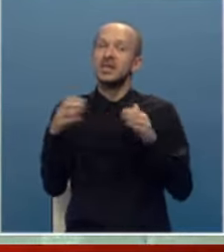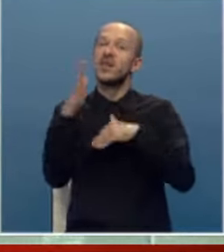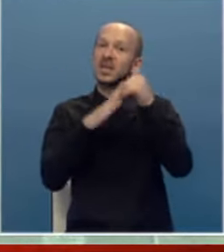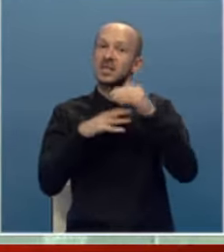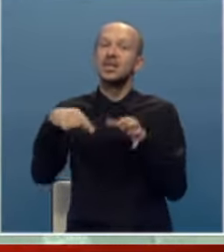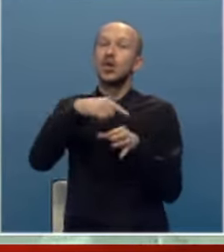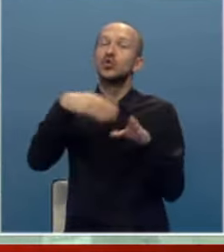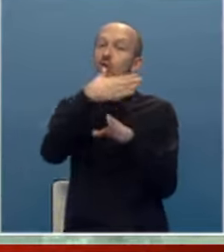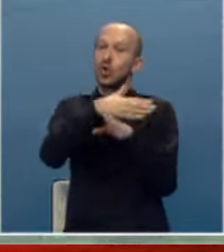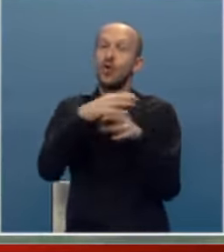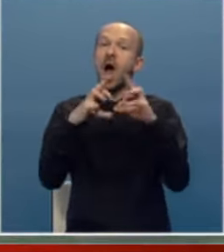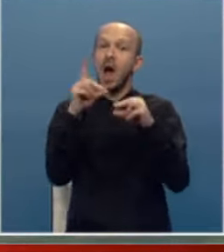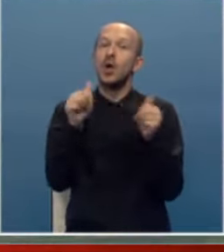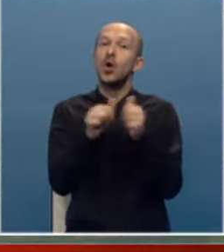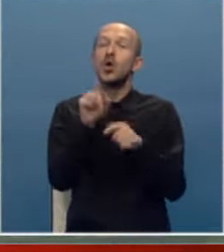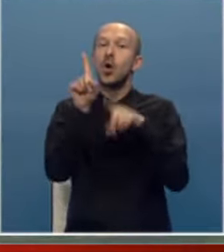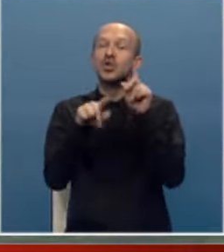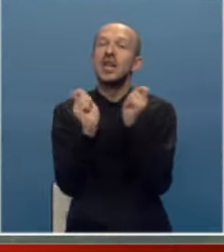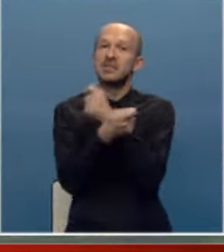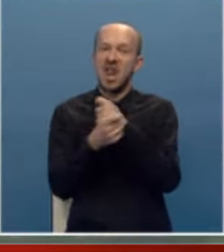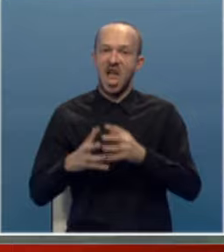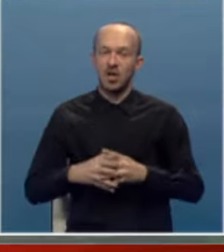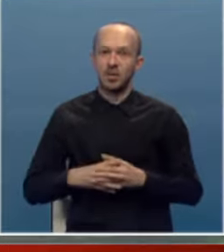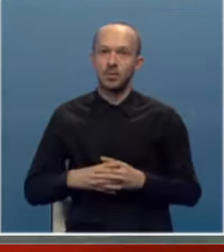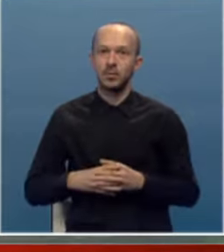izgradnje kružnih tokova, ali uz određene izmjene.